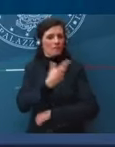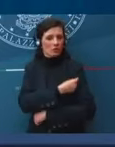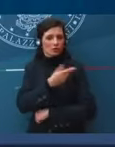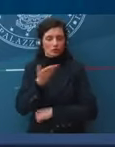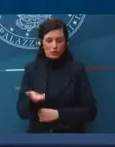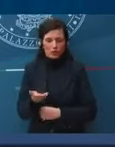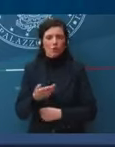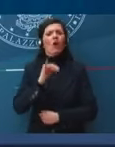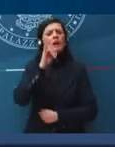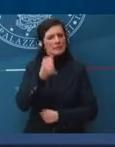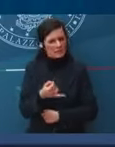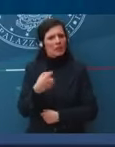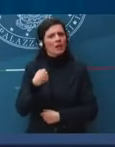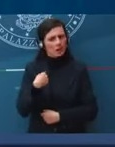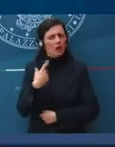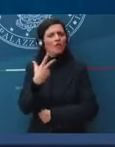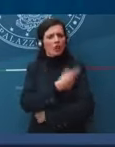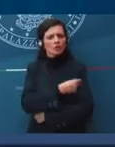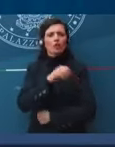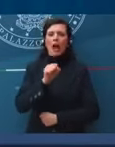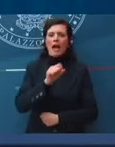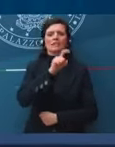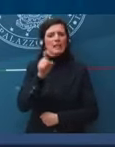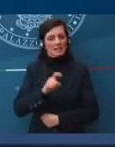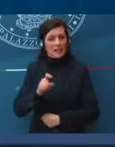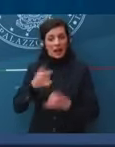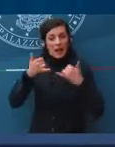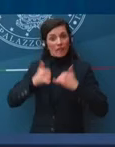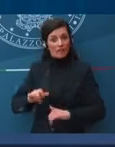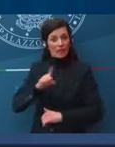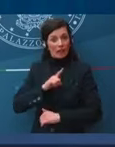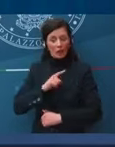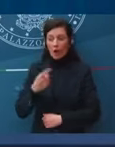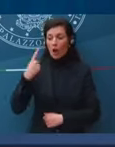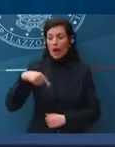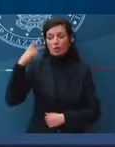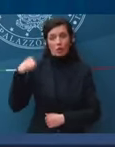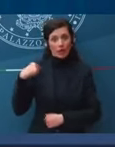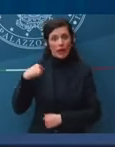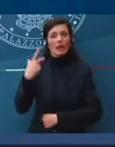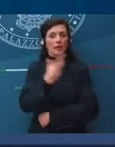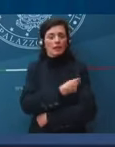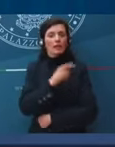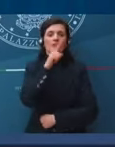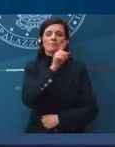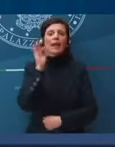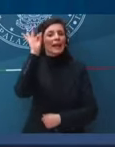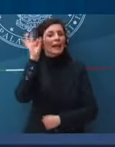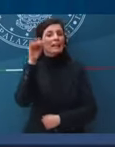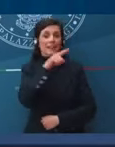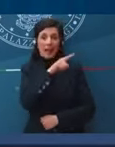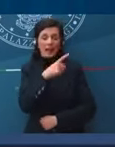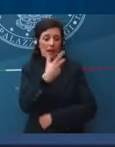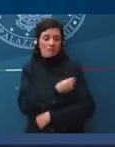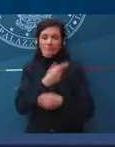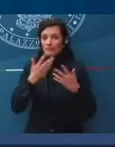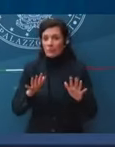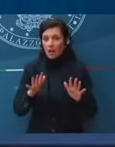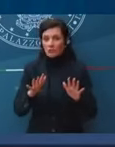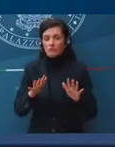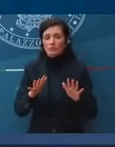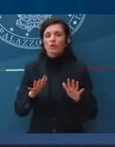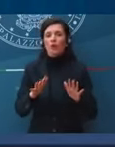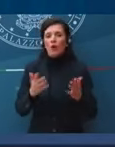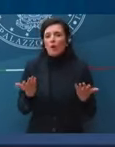E sì, farò l'AstraZeneca. Mio figlio se l'è fatto l'altro ieri, in Inghilterra. Quindi non c'è nessuna,